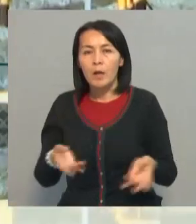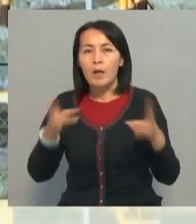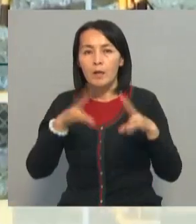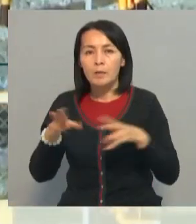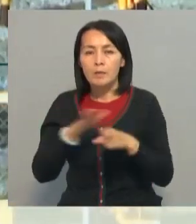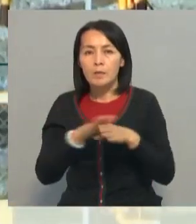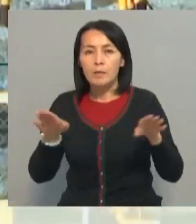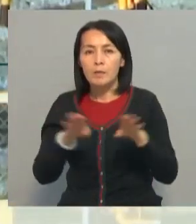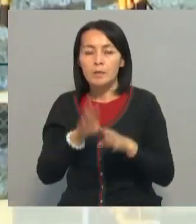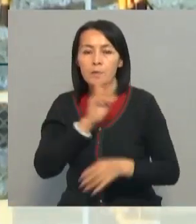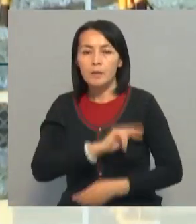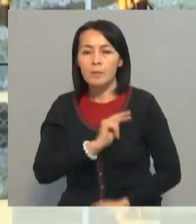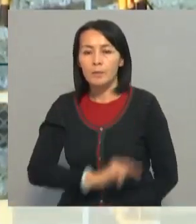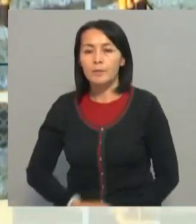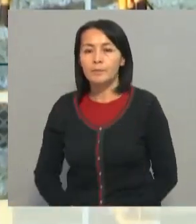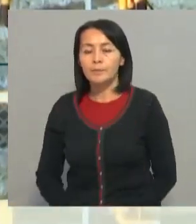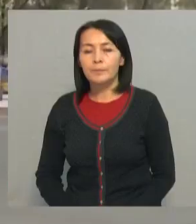ведутся соответствующие работы.